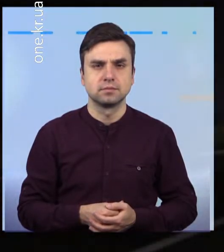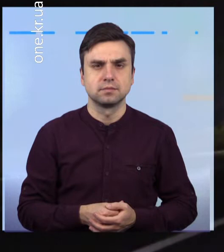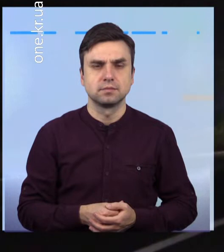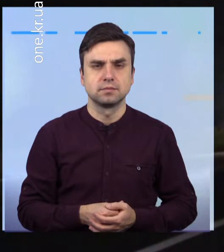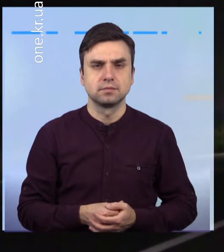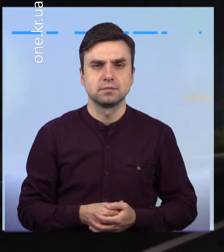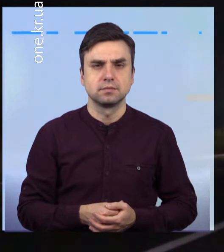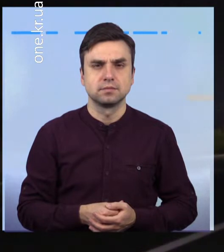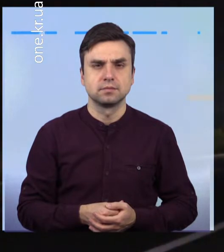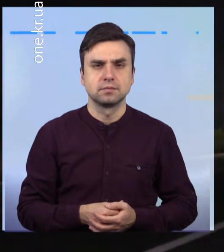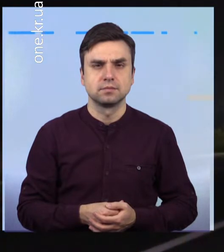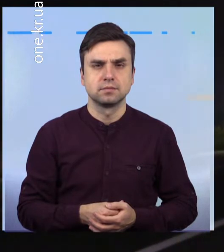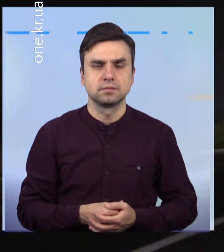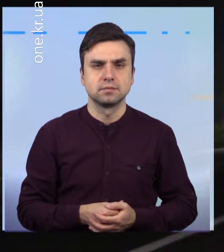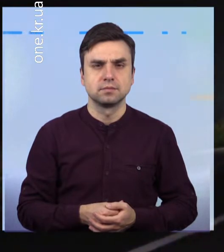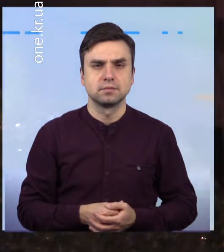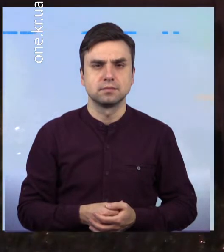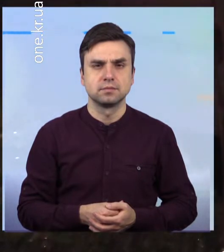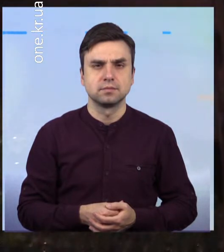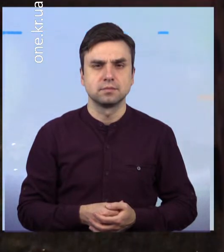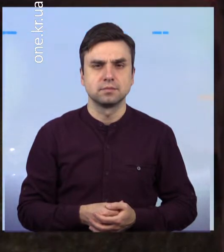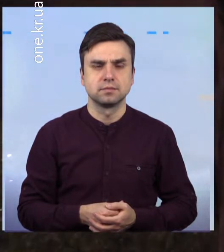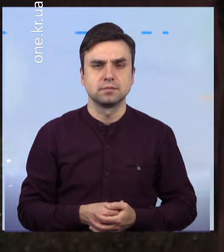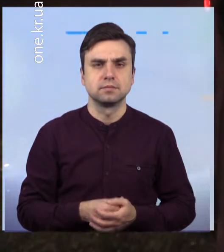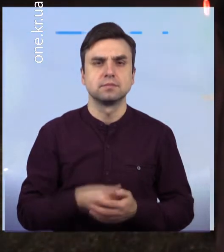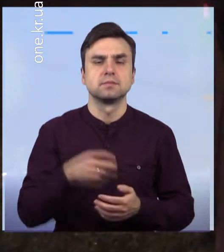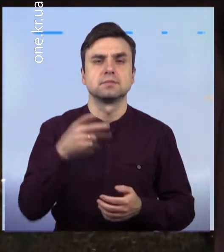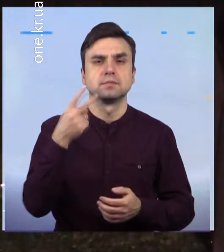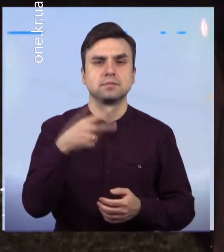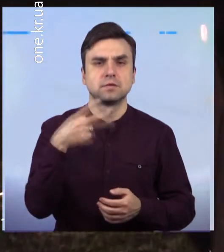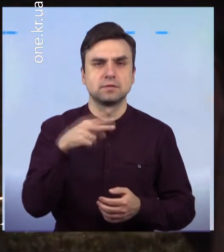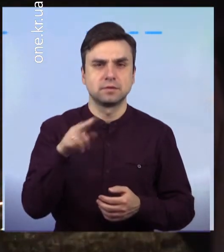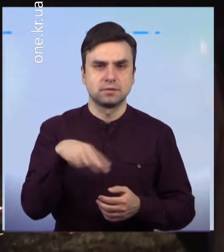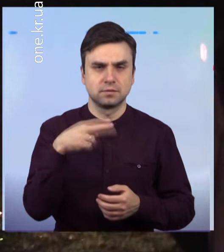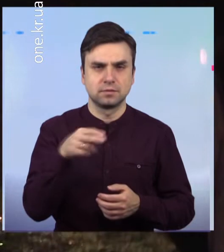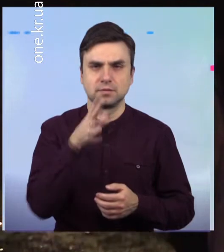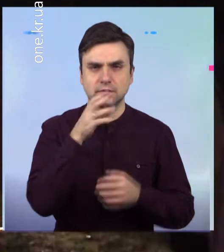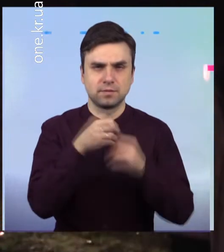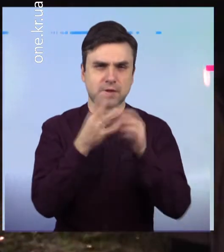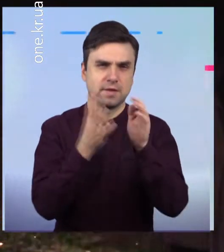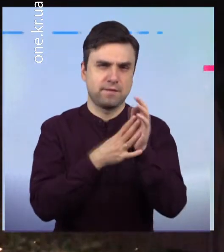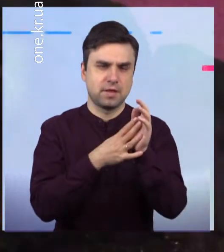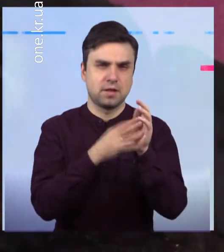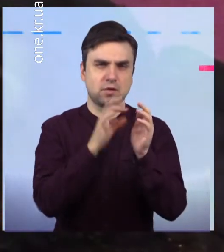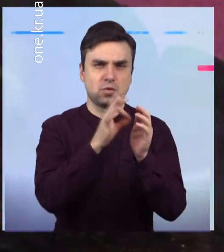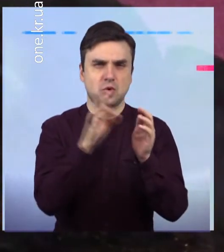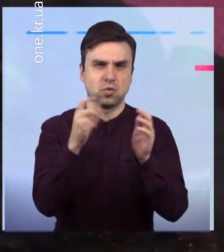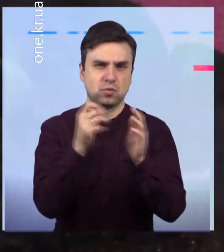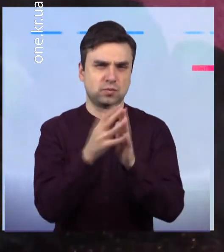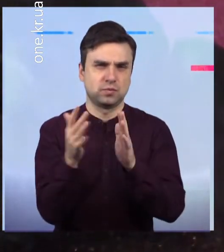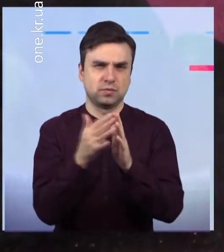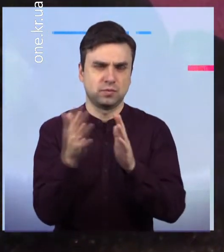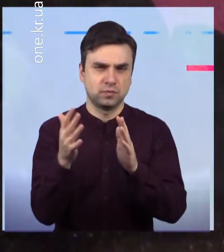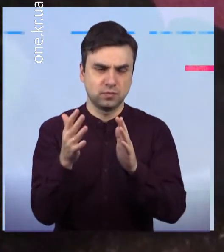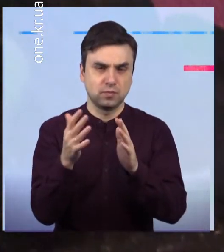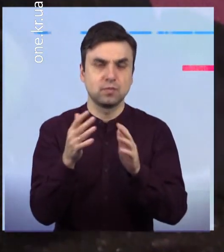20 грудня, 19-та з копійками. цей час на пішохідному переході «Фольксваген» збиває чоловіка Смертельна аварія